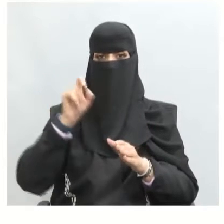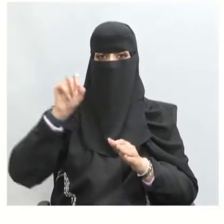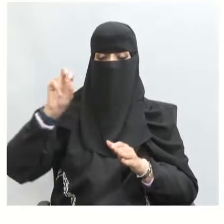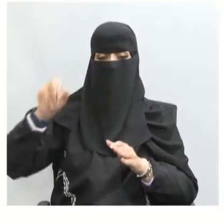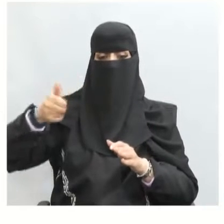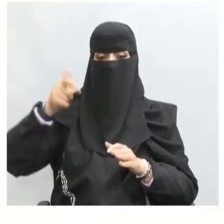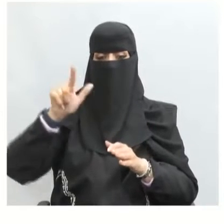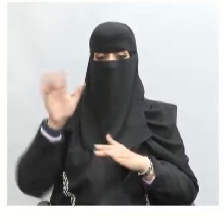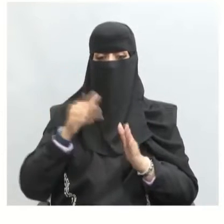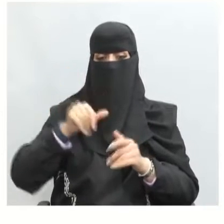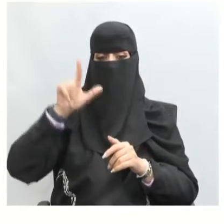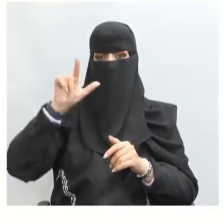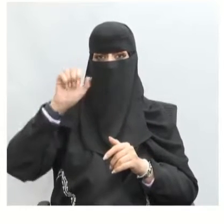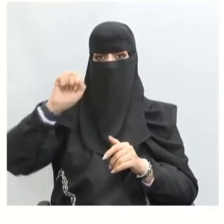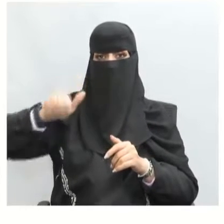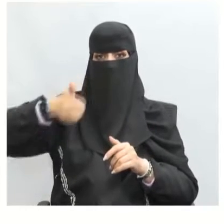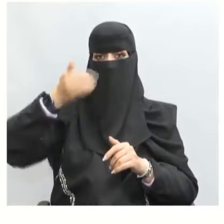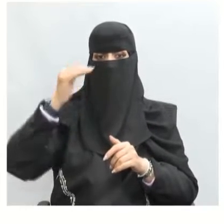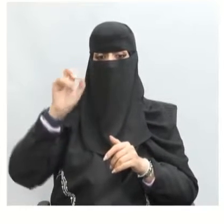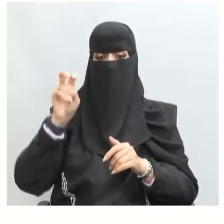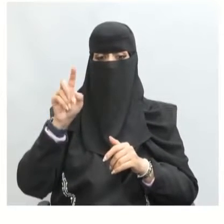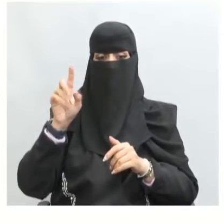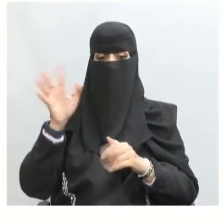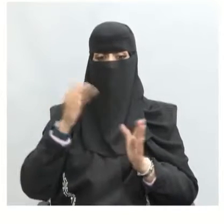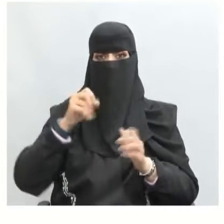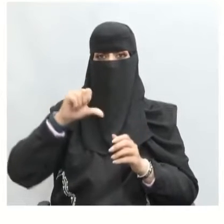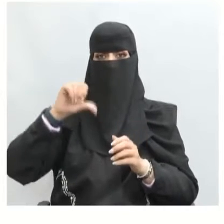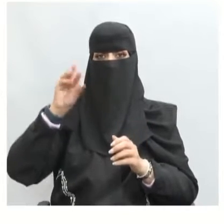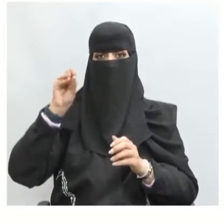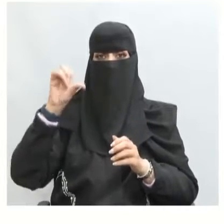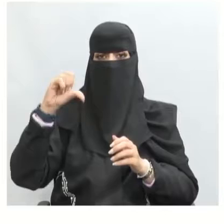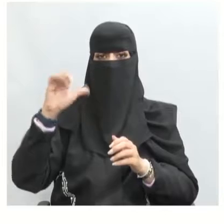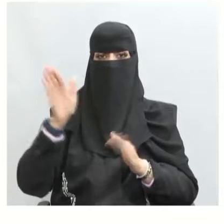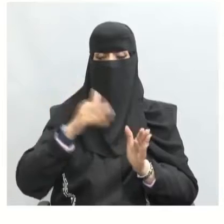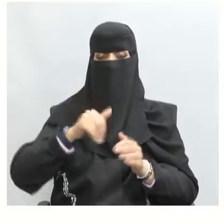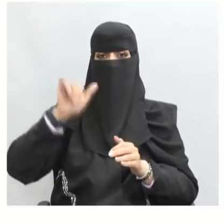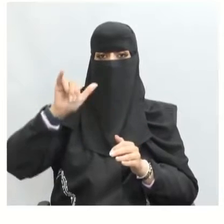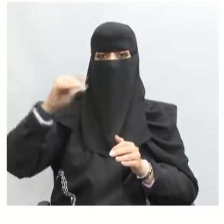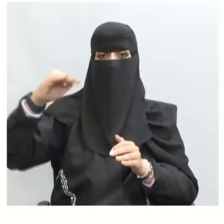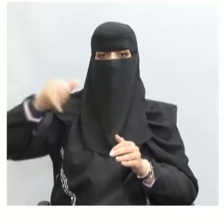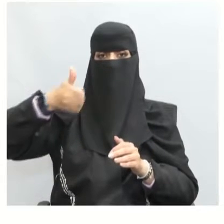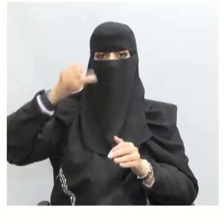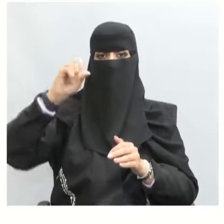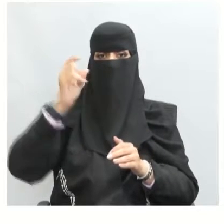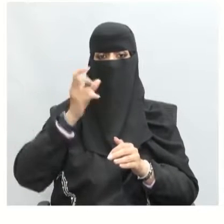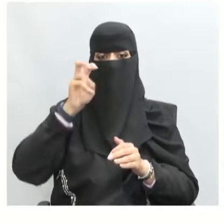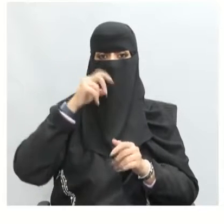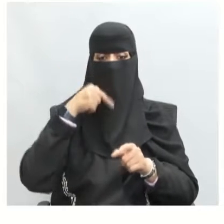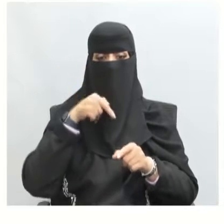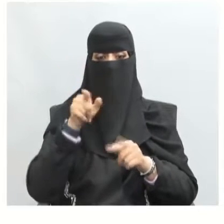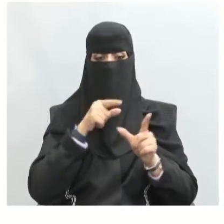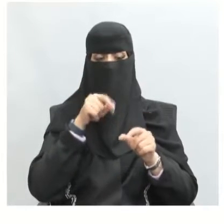يحاوره في سورة ماذا؟ أحسنتم في سورة الكحف